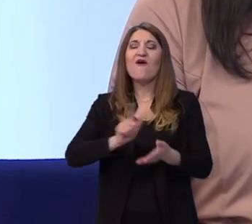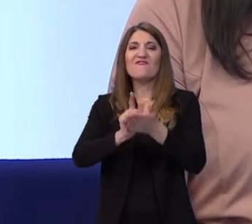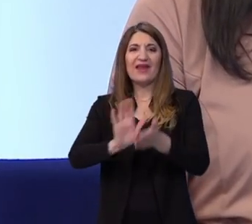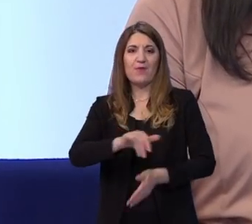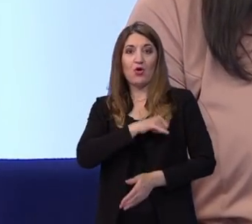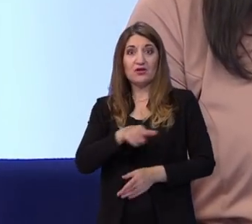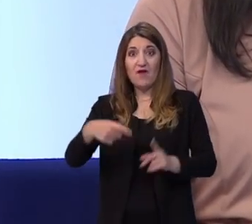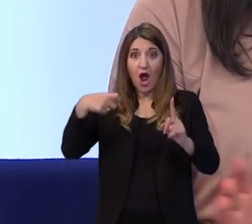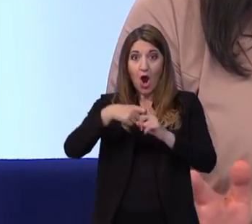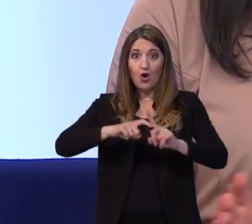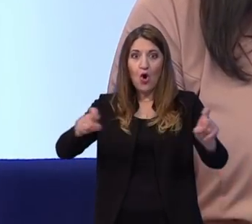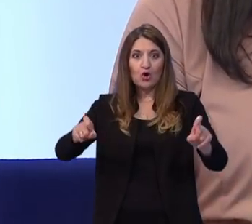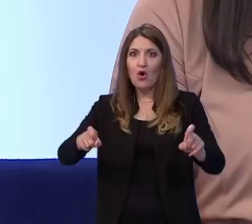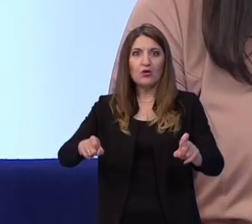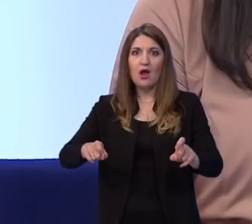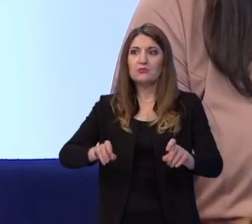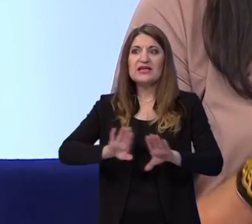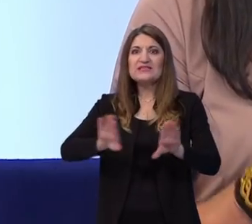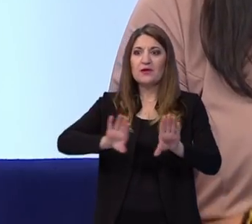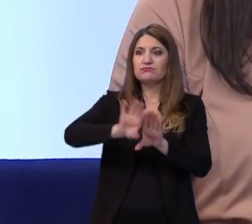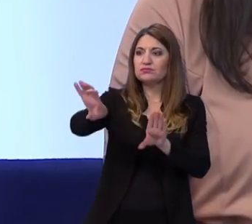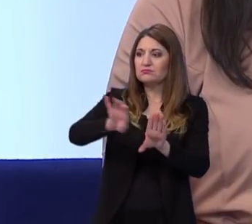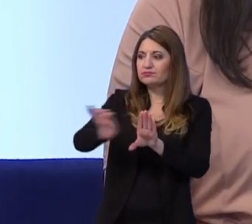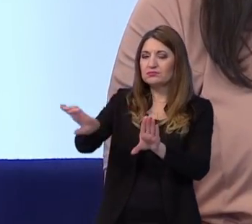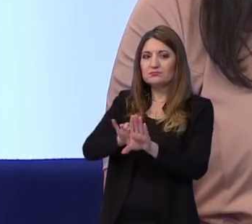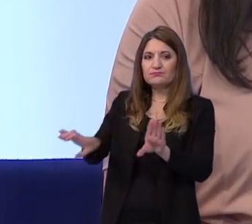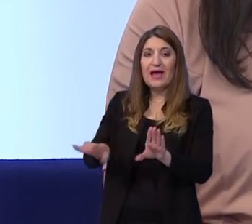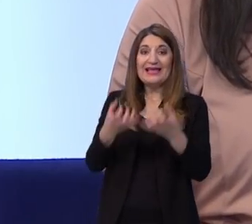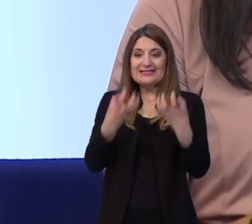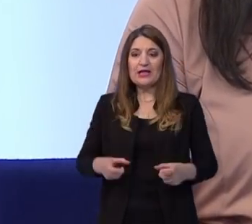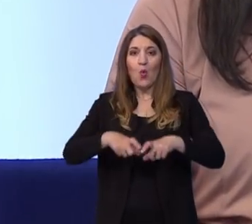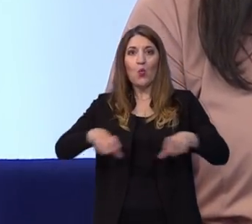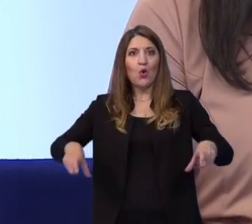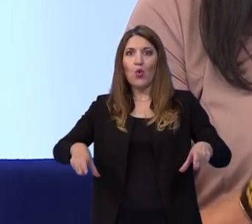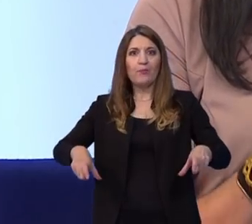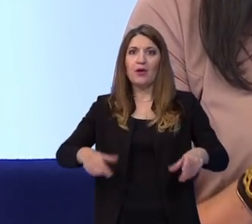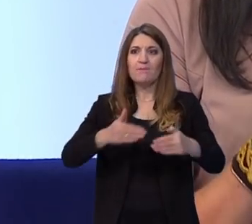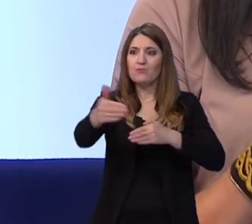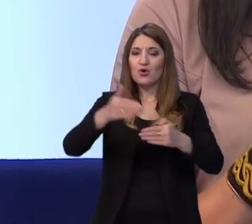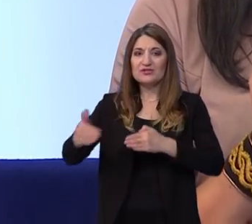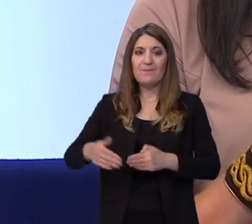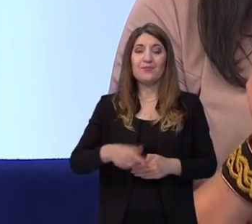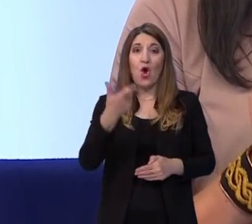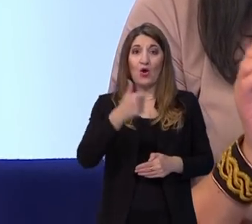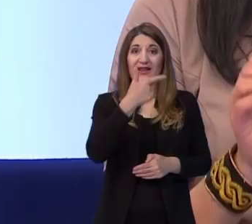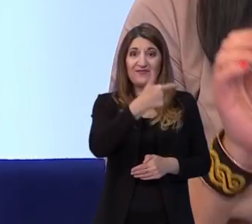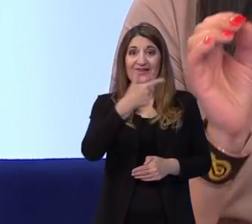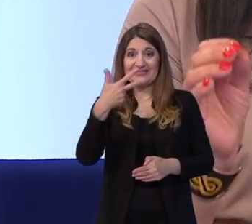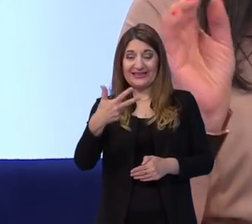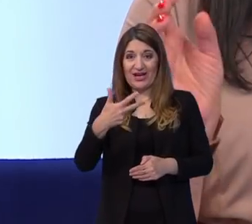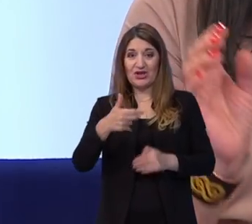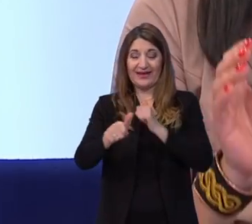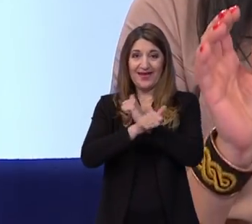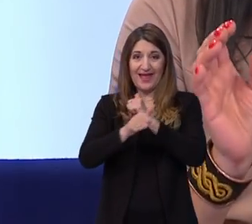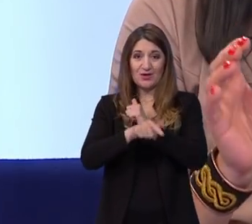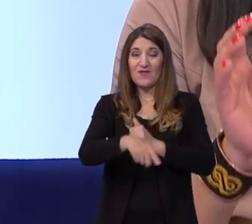jedne strane razdvojila tu djecu svaku u svoje klupe. Mi smo primijetili da učenici prvih razreda od 23.11. mi smo bili